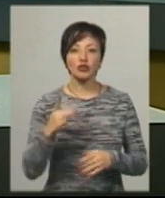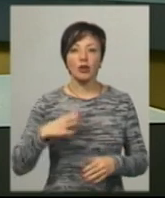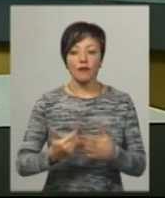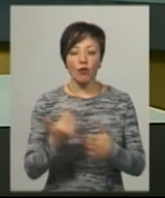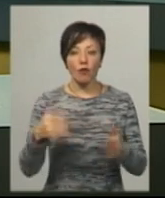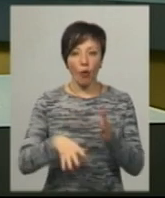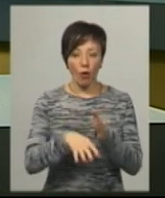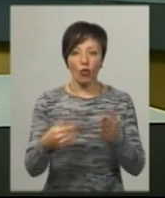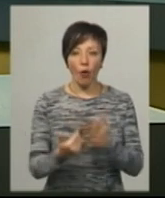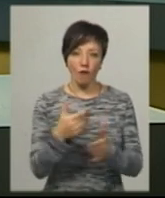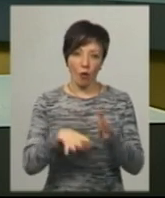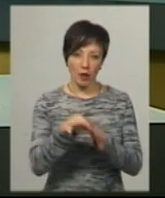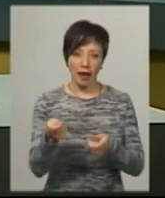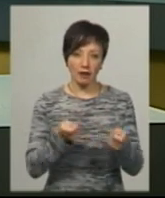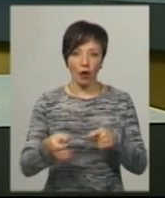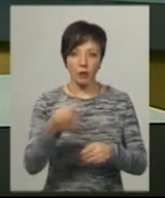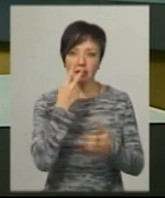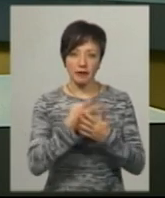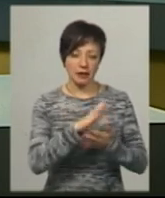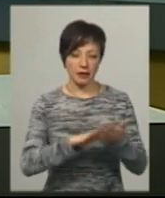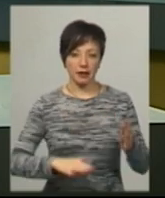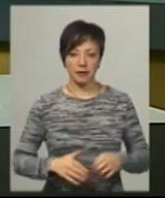новообраного керівника області – дивіться в сюжеті.